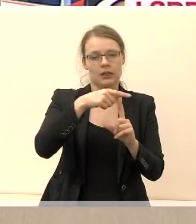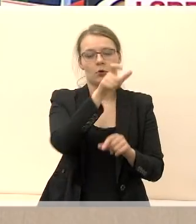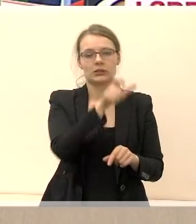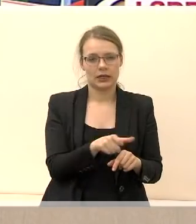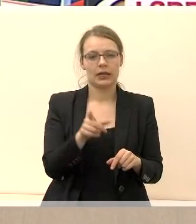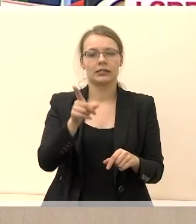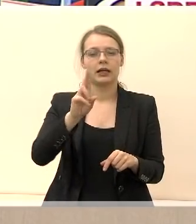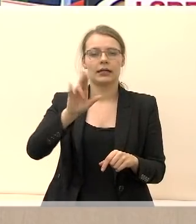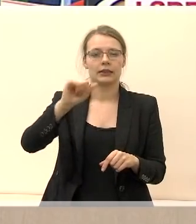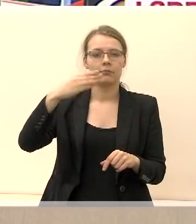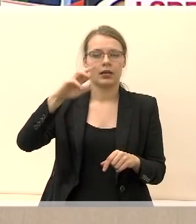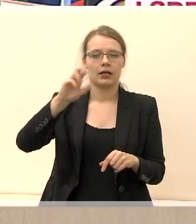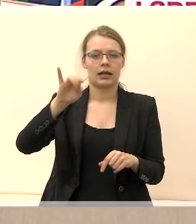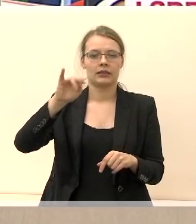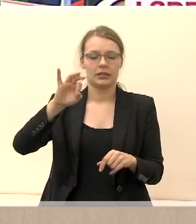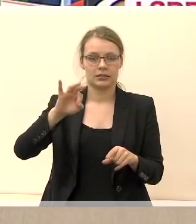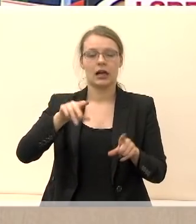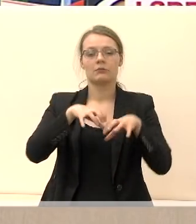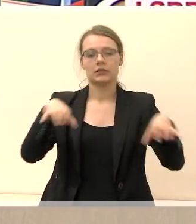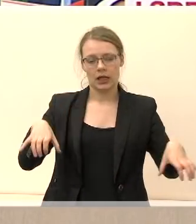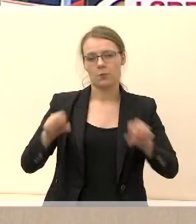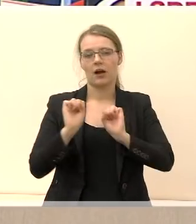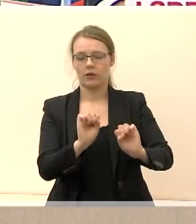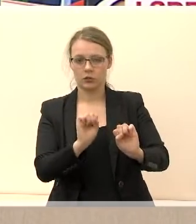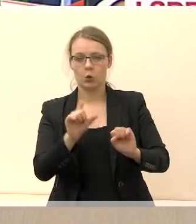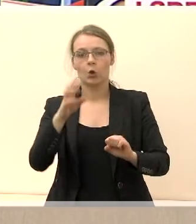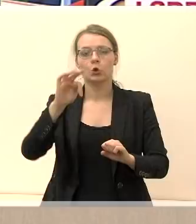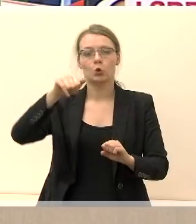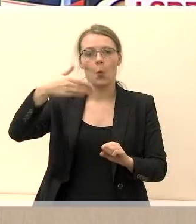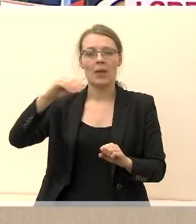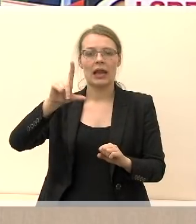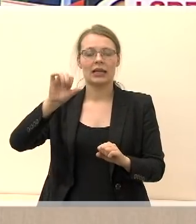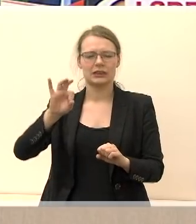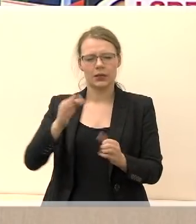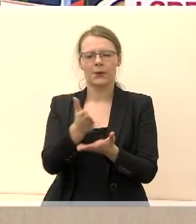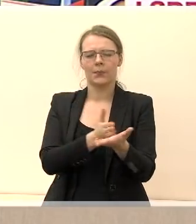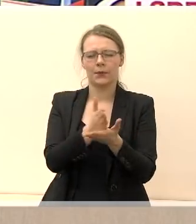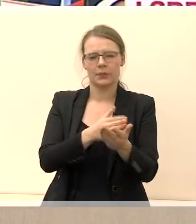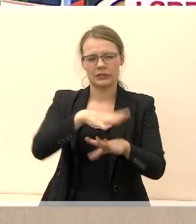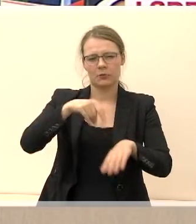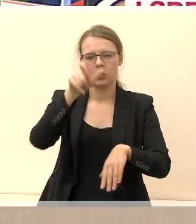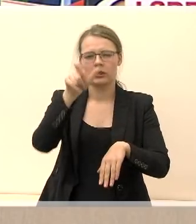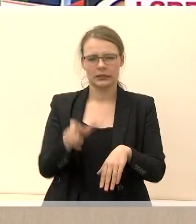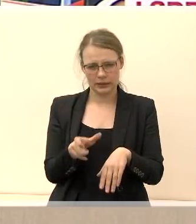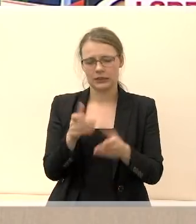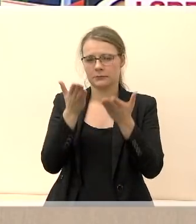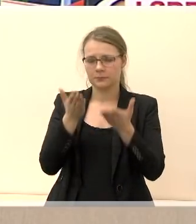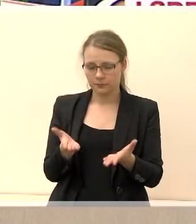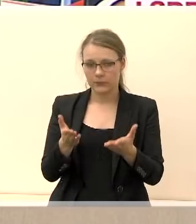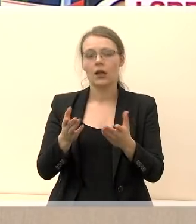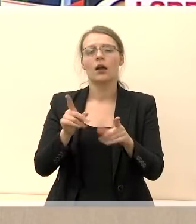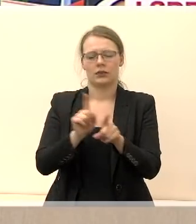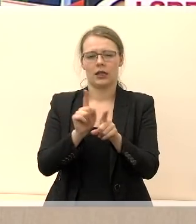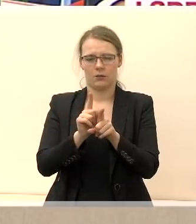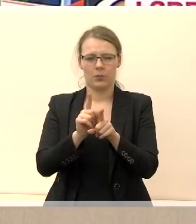Kiemeraitis, administracijos direktoriaus pavaduotojas Valdas Tumėlis, ilgametį Seimo narys Albinas Smiturelevičius ir